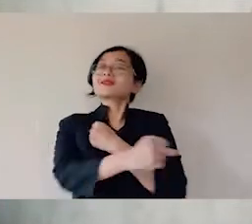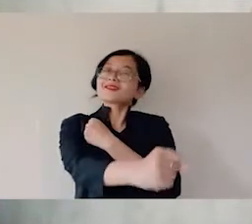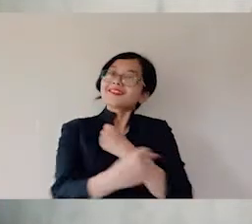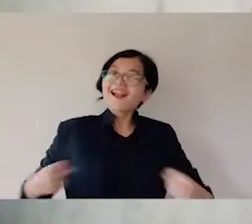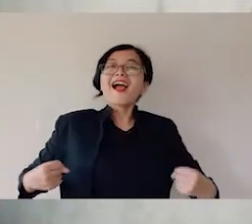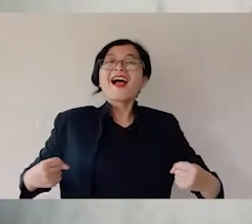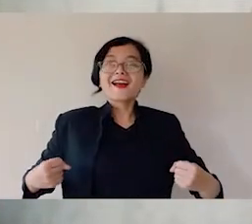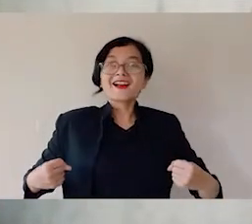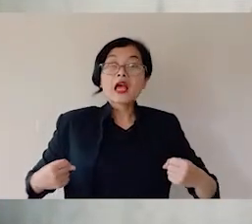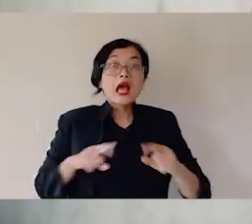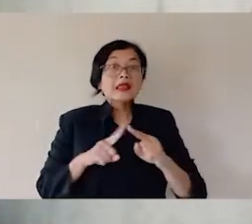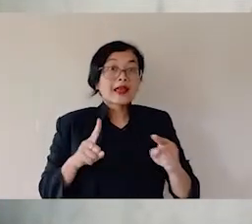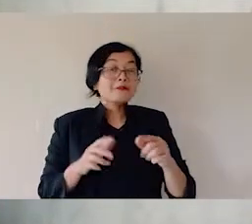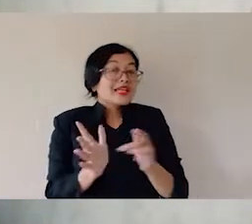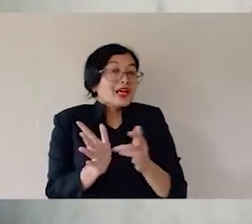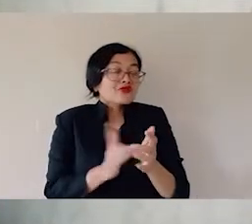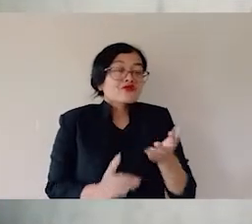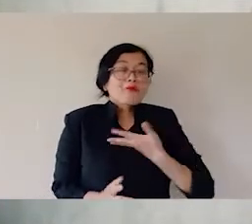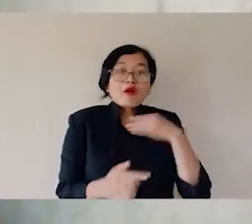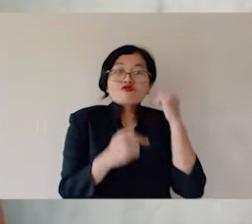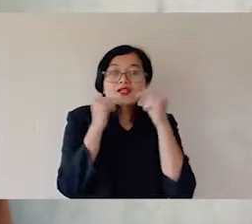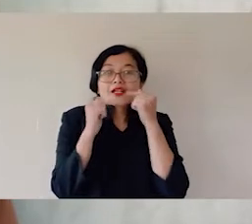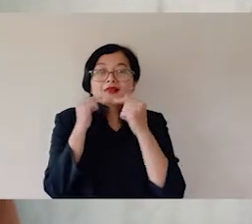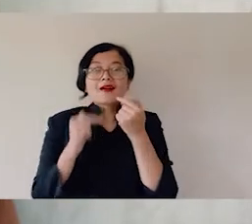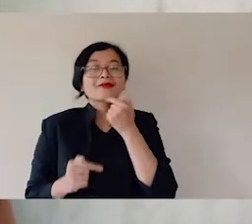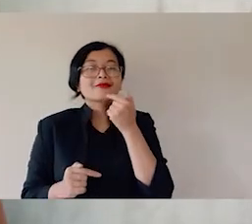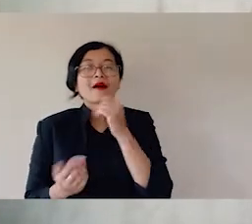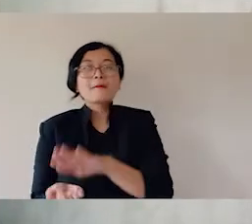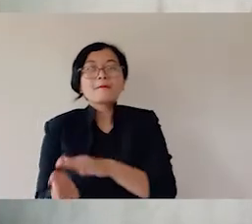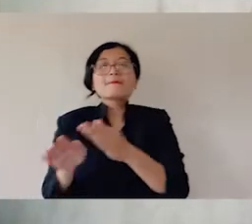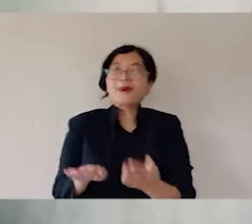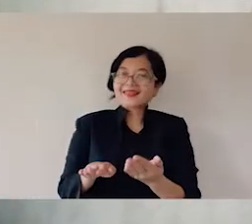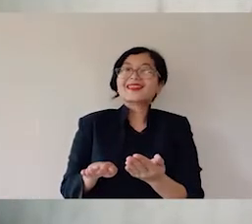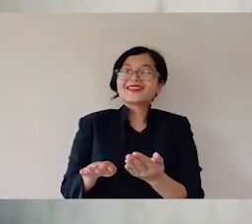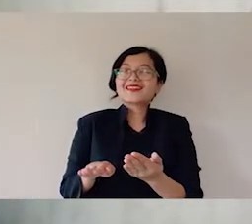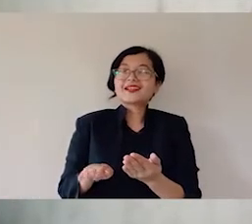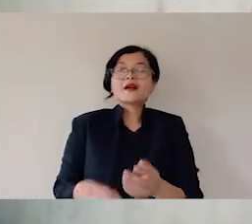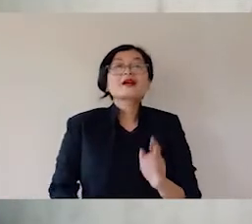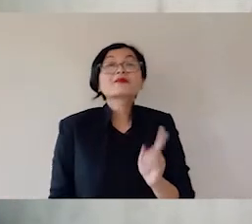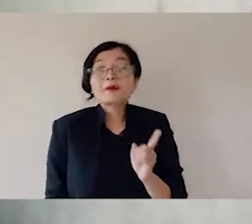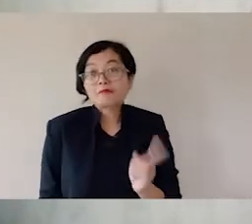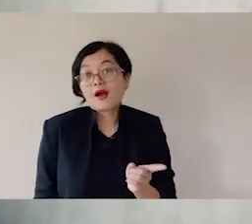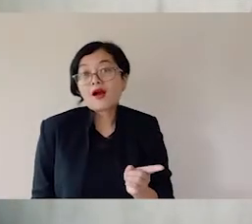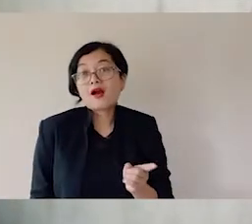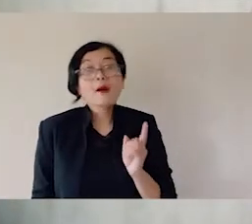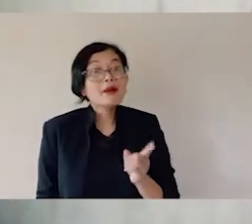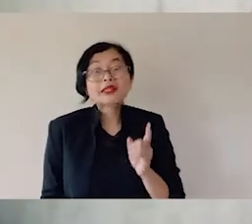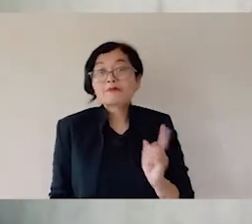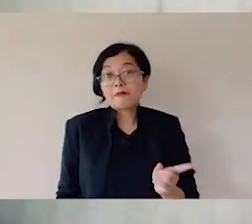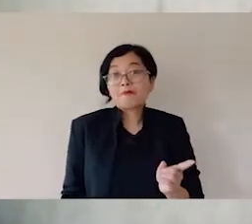-an tahun begitu. Tapi dia bicara tentang kematian. Karena itulah yang akan dia alami